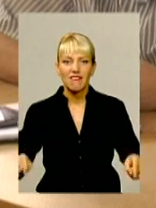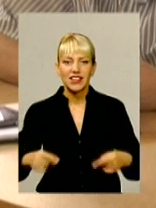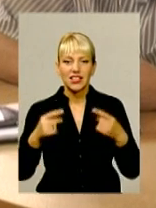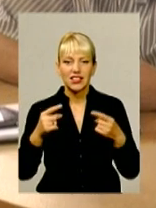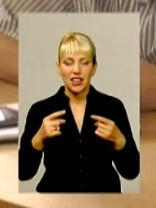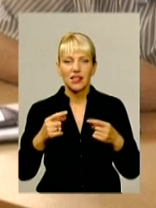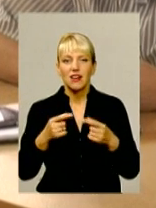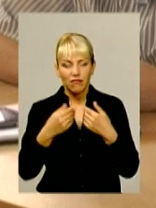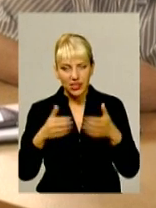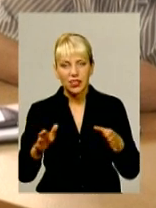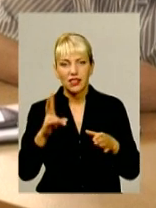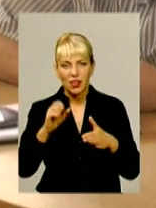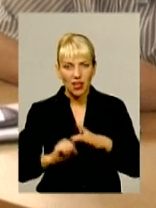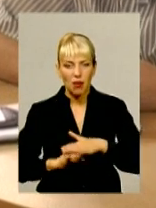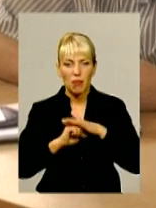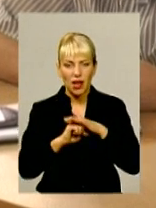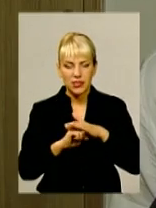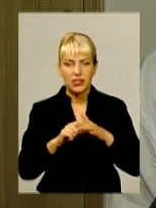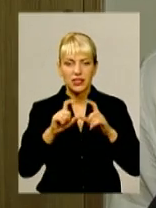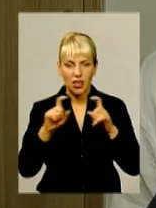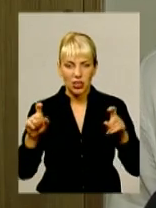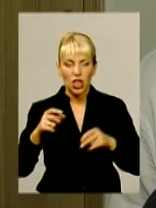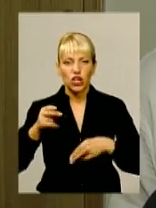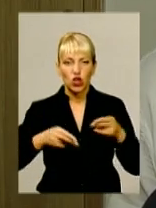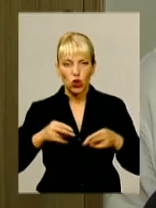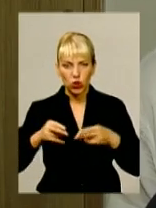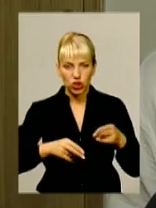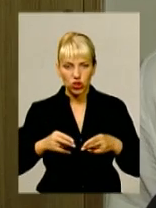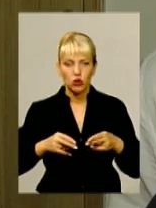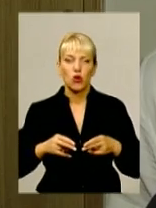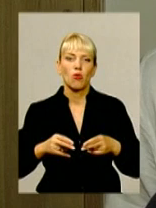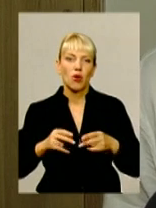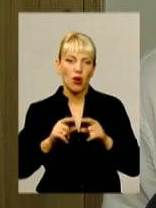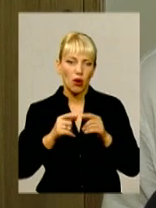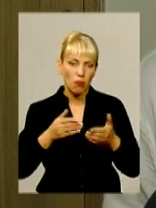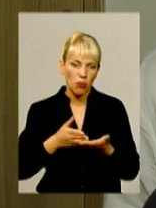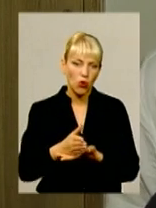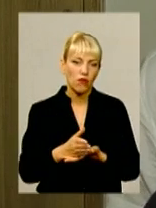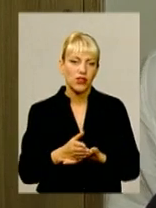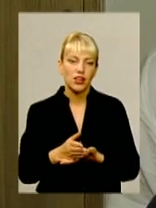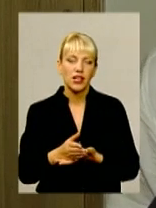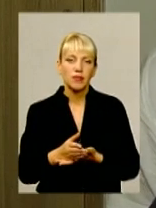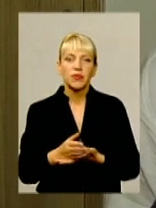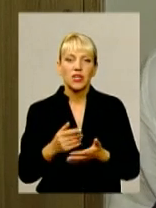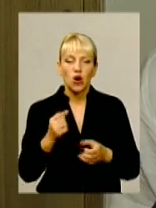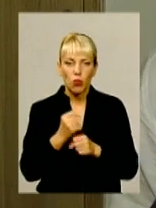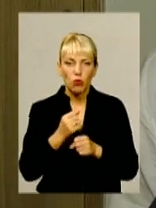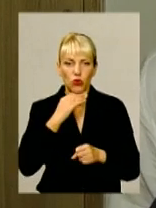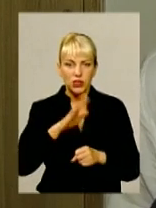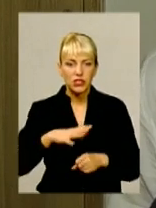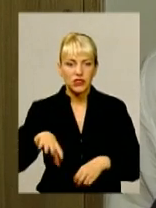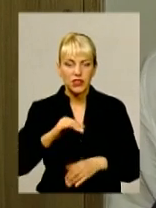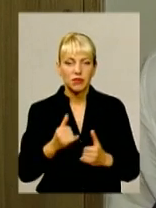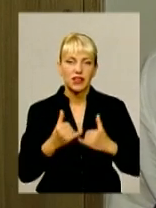хірургічного профілю роботи вистачить усім. Для максимально швидкого і максимально ефективного надання і